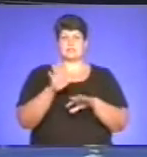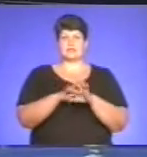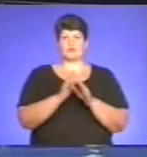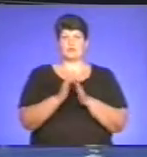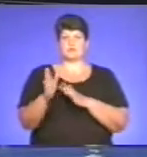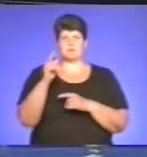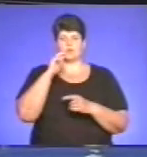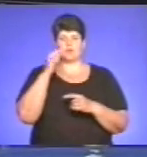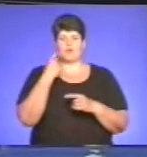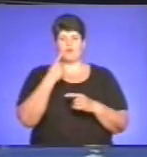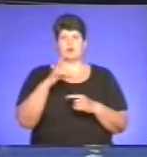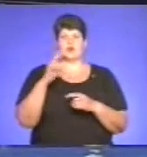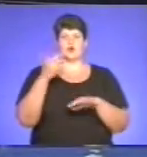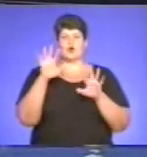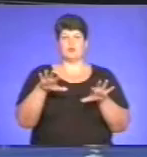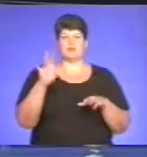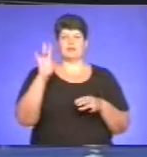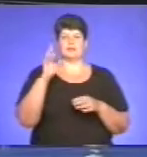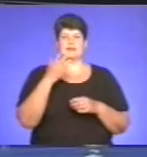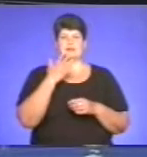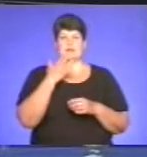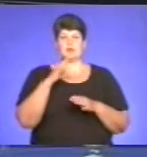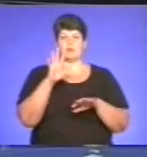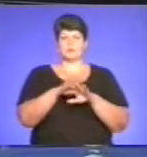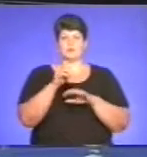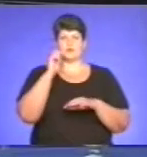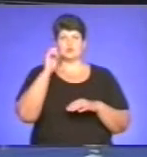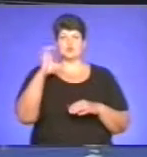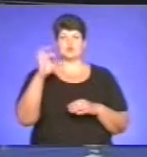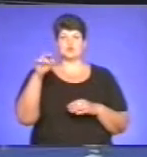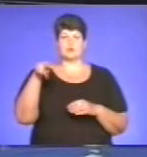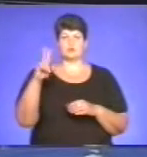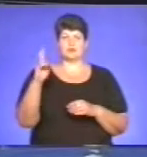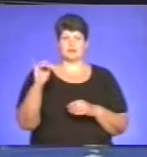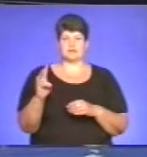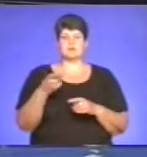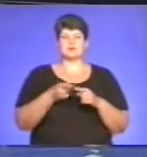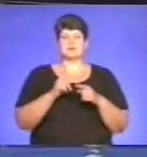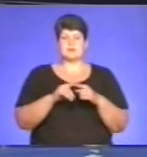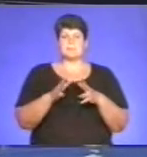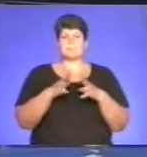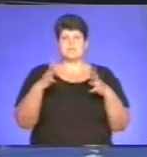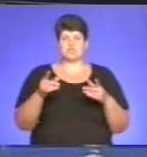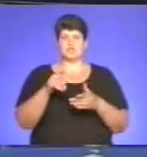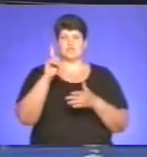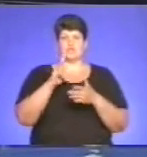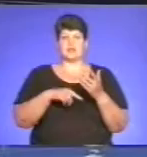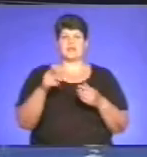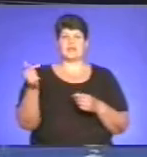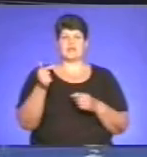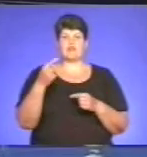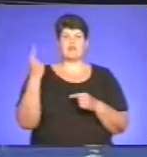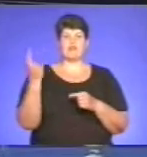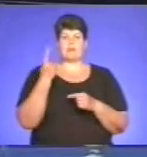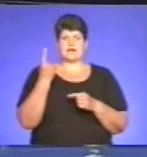відзначає голова НБУ Ігор Соркін. За його словами, українці стали теж більше довіряти гривні. І вперше за останні три